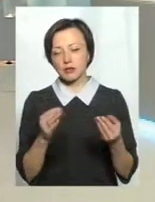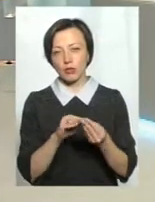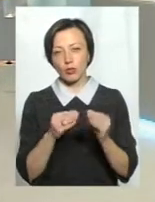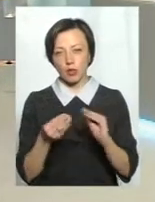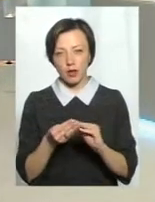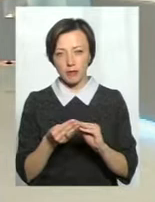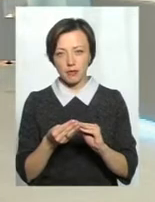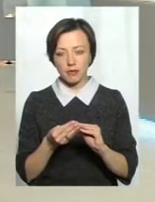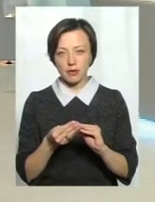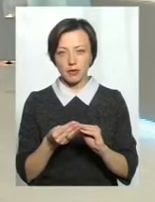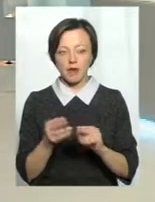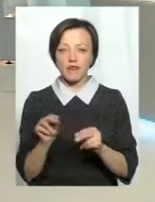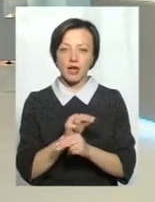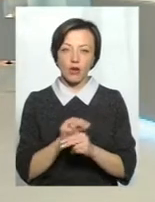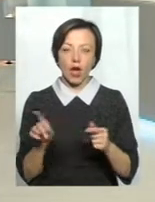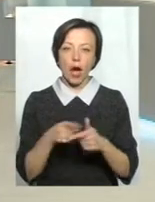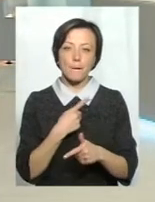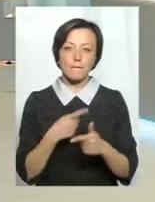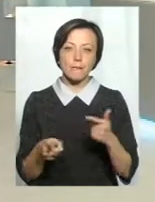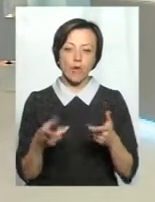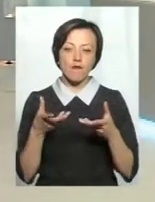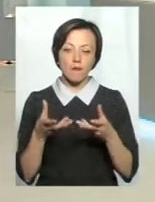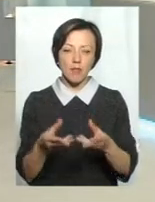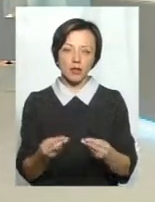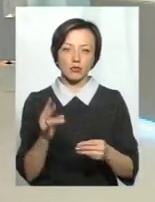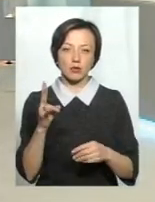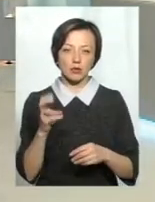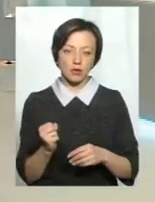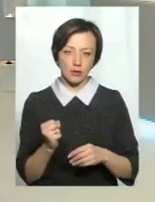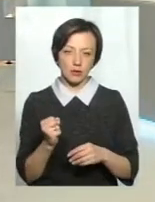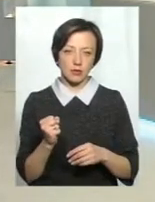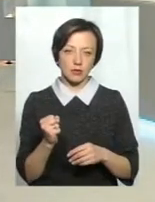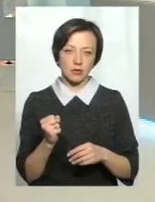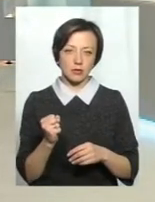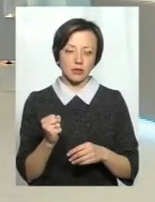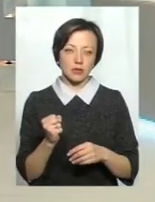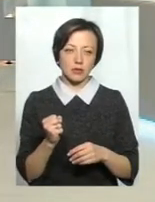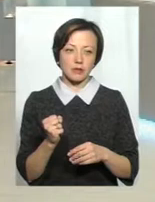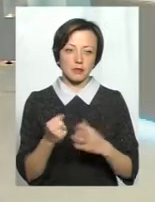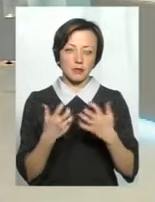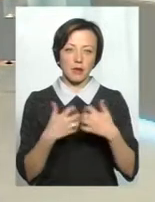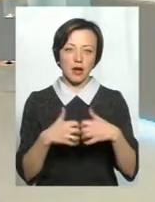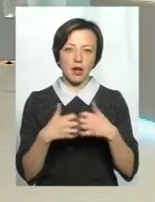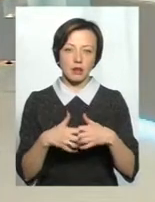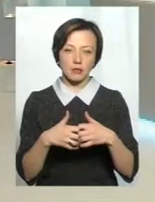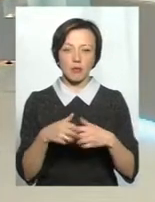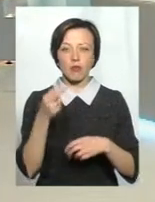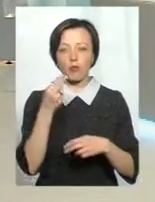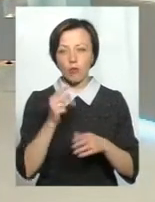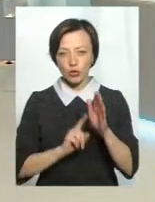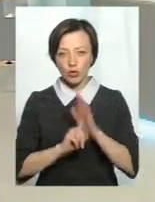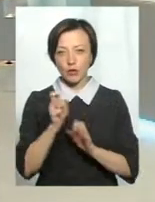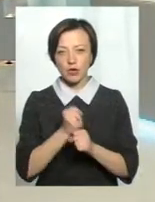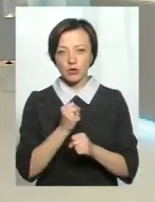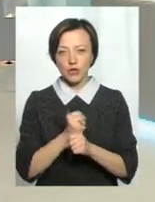те чи інше вилікувати, або ж принаймні вплинути на механізм, який би почав